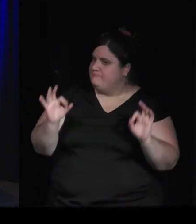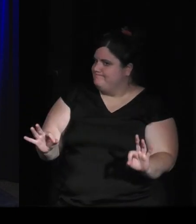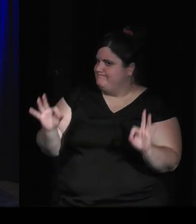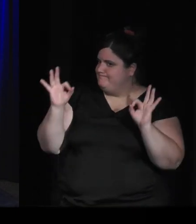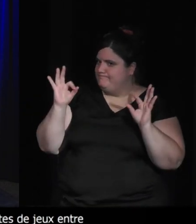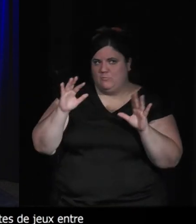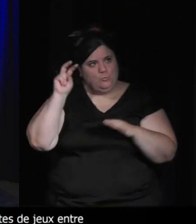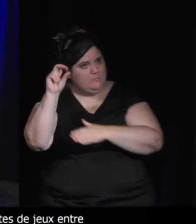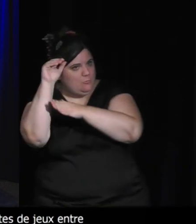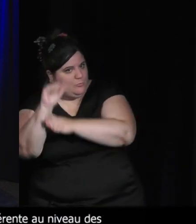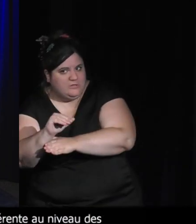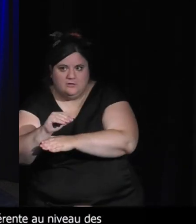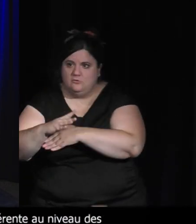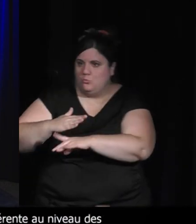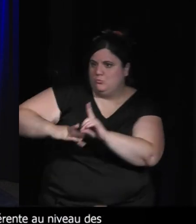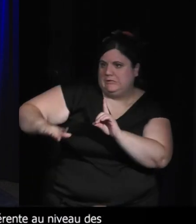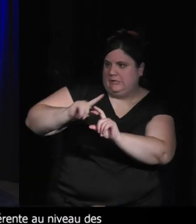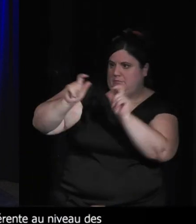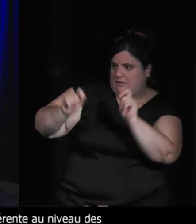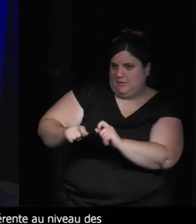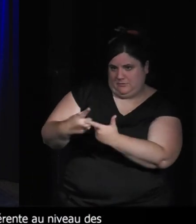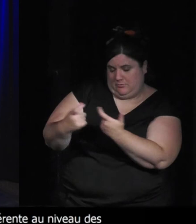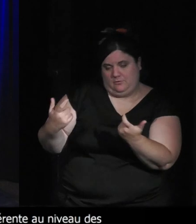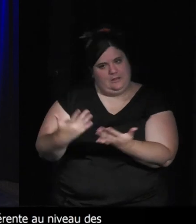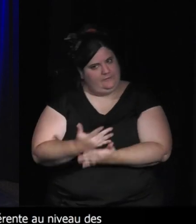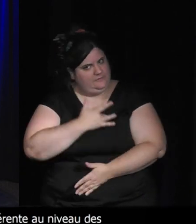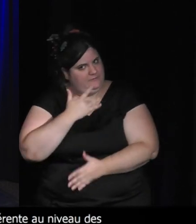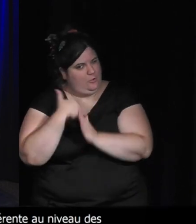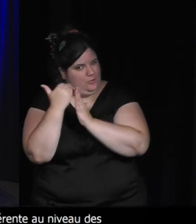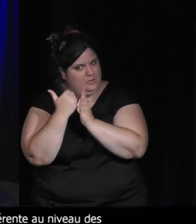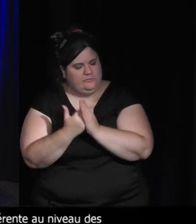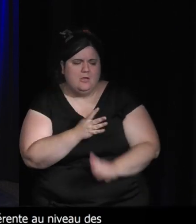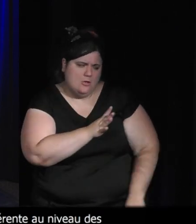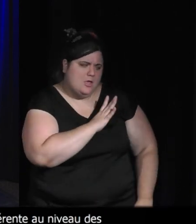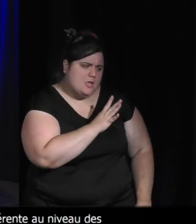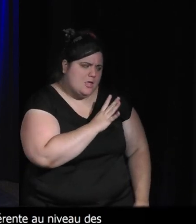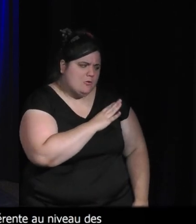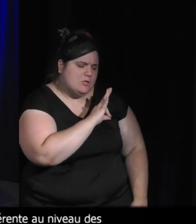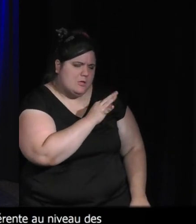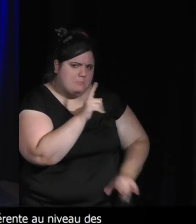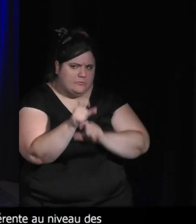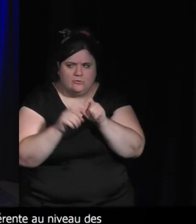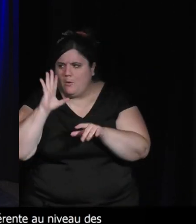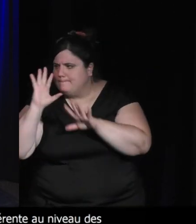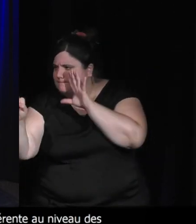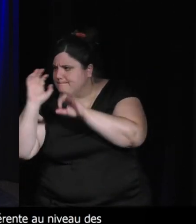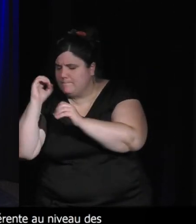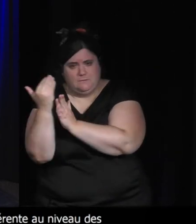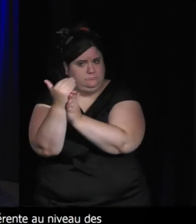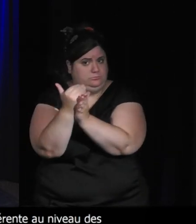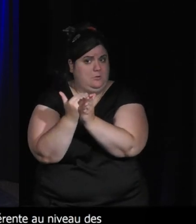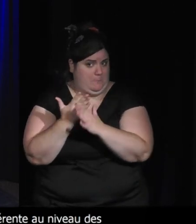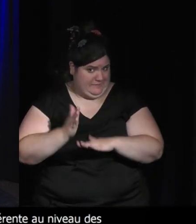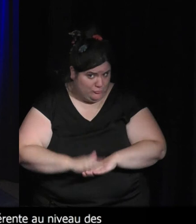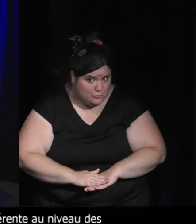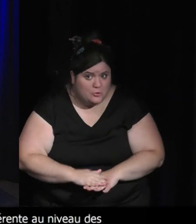différente au niveau des gameplays, ce serait peut-être pas mal aussi. Il y en a déjà, il y a déjà des tas de gens qui essaient de... qui en ont rassemblé, mais le point de ce de truc, ce n pas